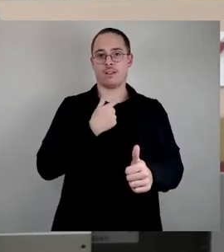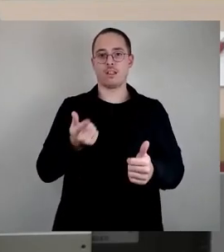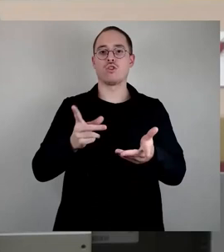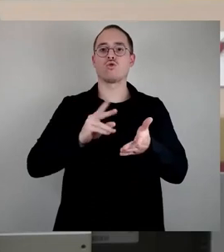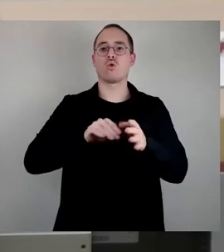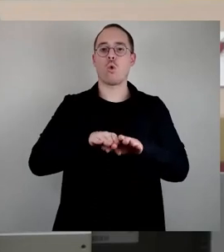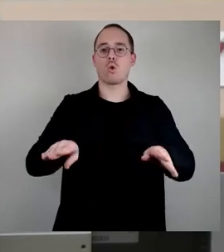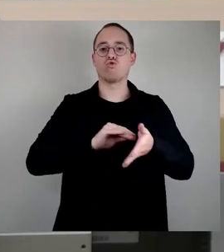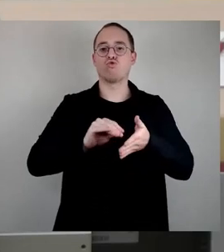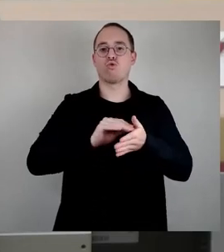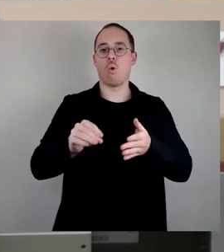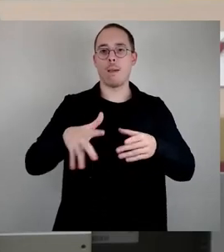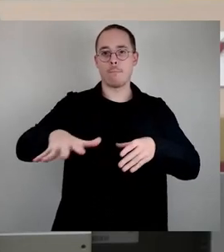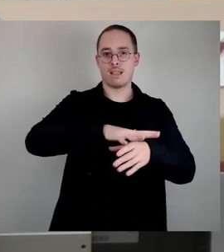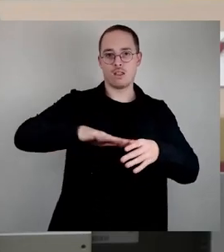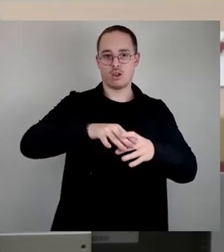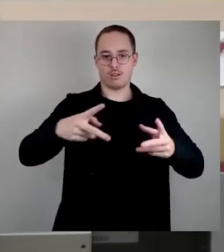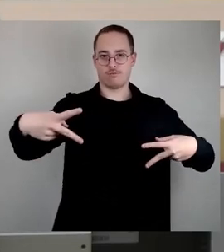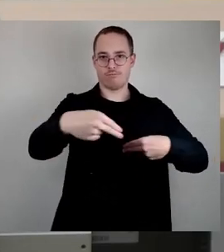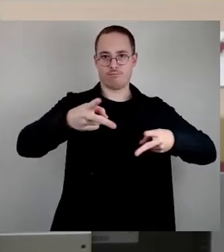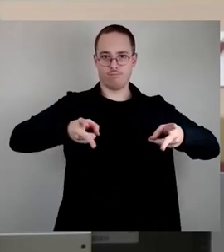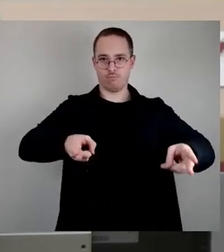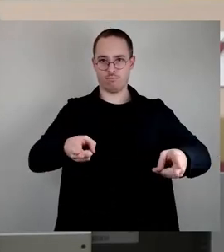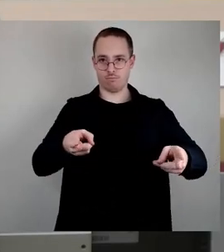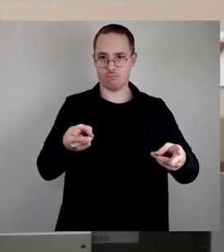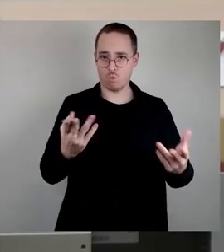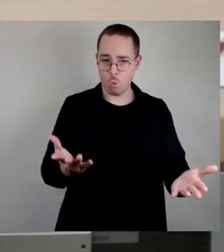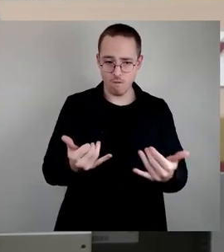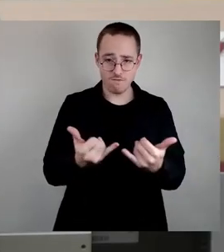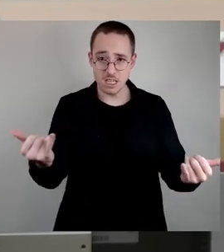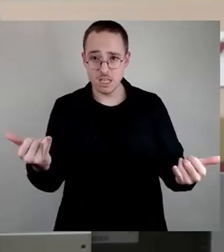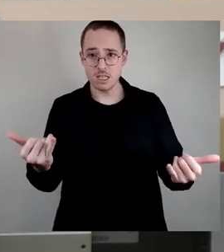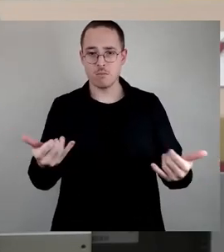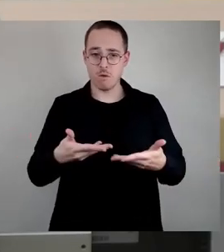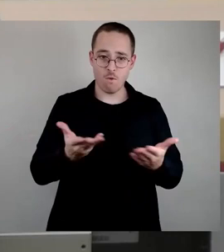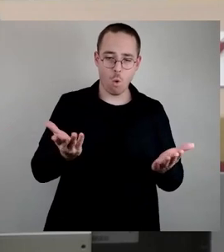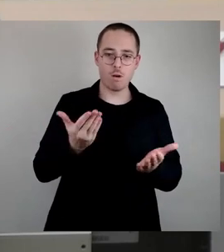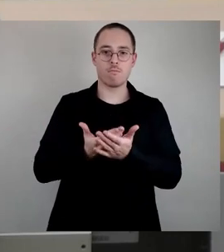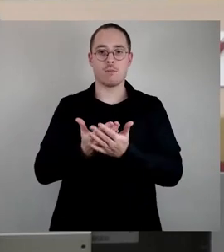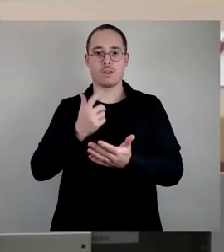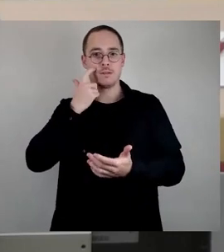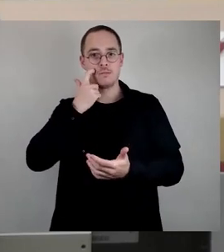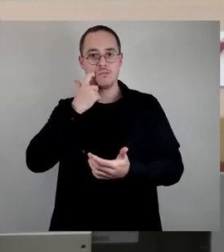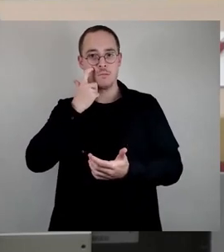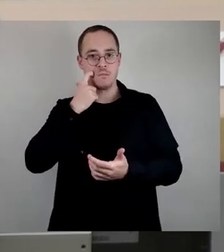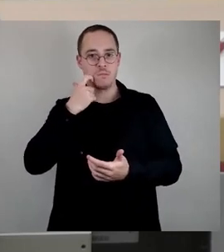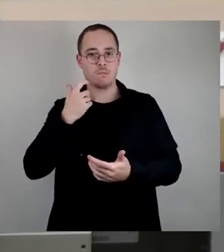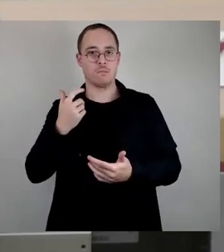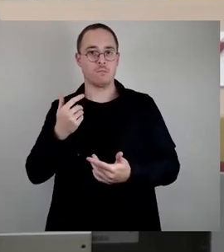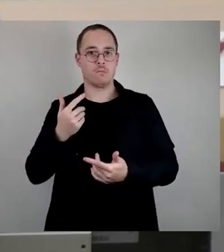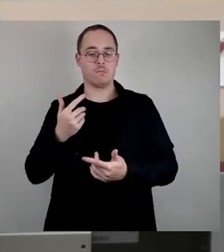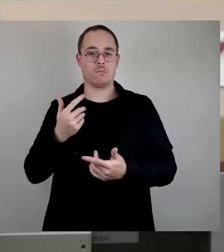nochmal ganz genau anschauen. Altstadt 1 ist ein Bezirk, wo es weiter auch eng bleiben wird, wo wir mal schauen wollen, wie kann sinnvoll